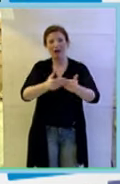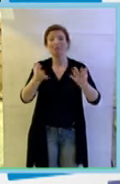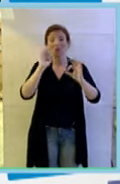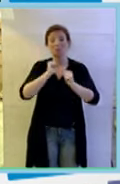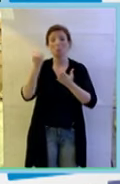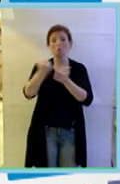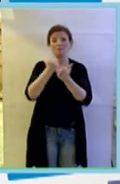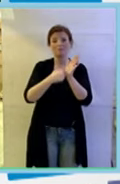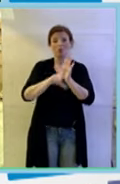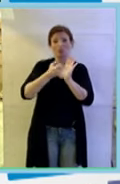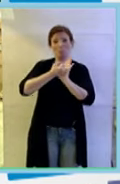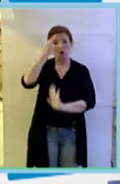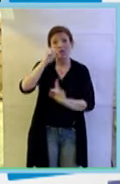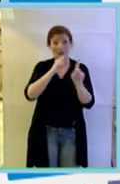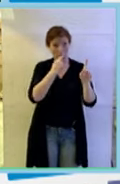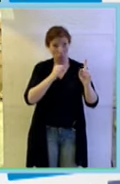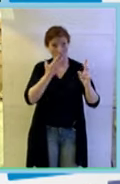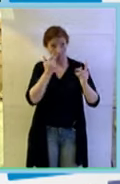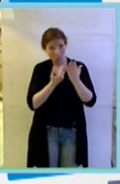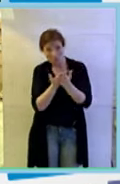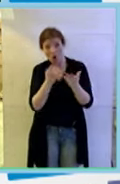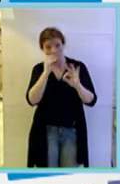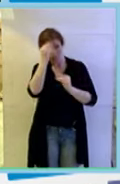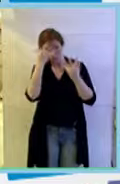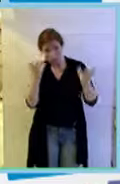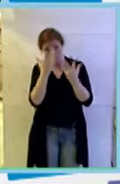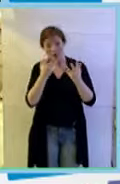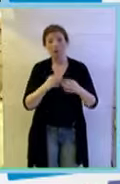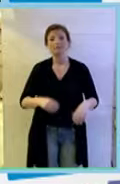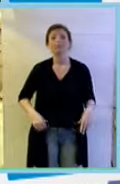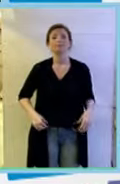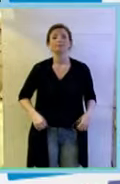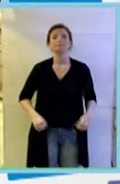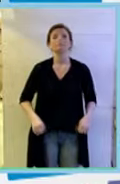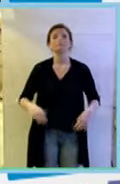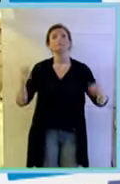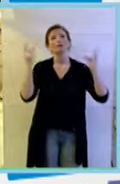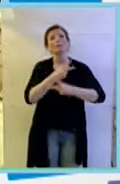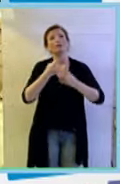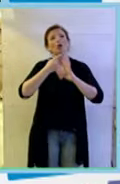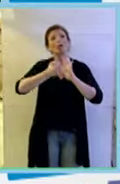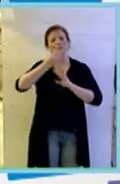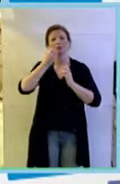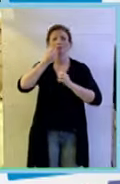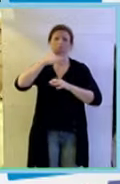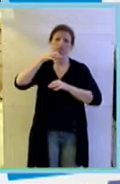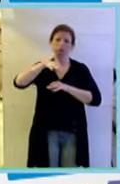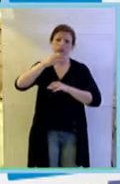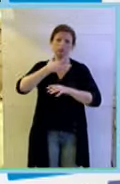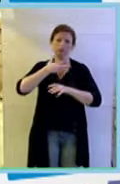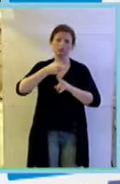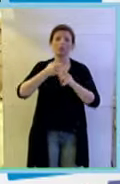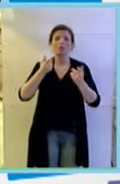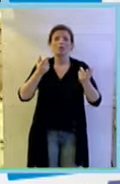provvedimento di legge importante ti aspetti lo vuoi proporre ci hai pensato allora come spesso accade uno si